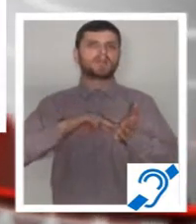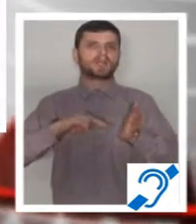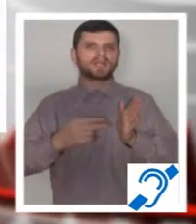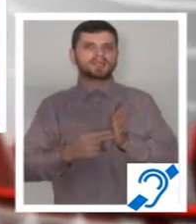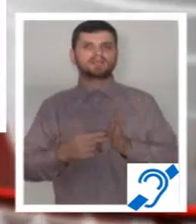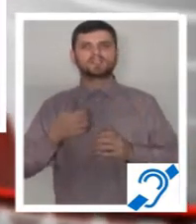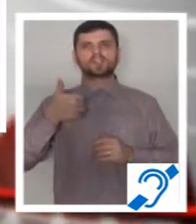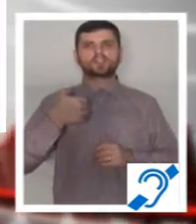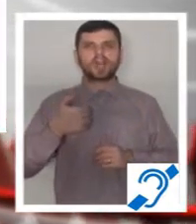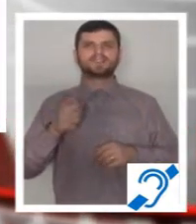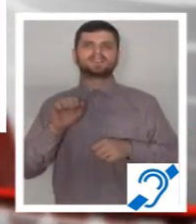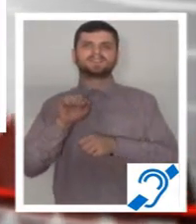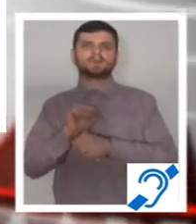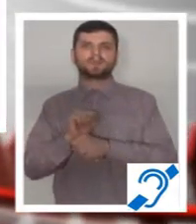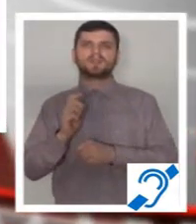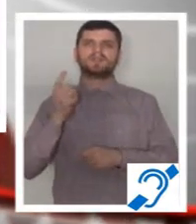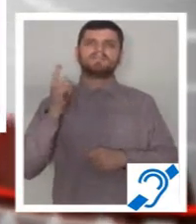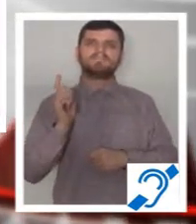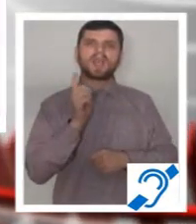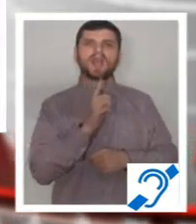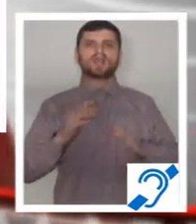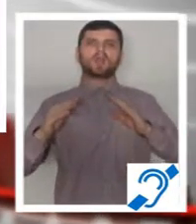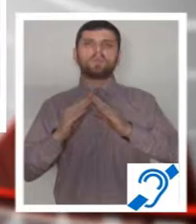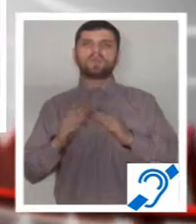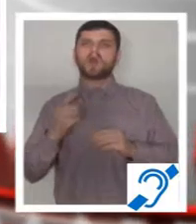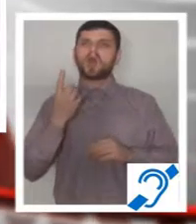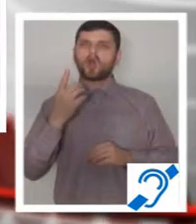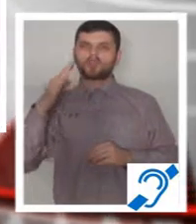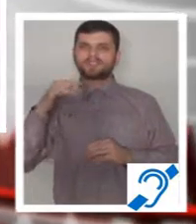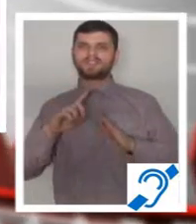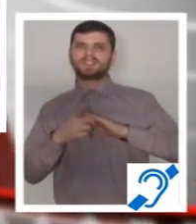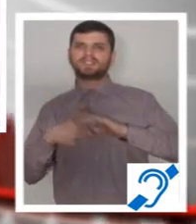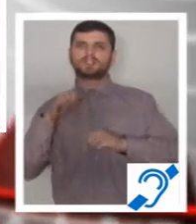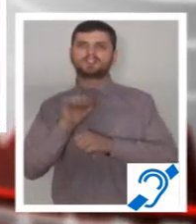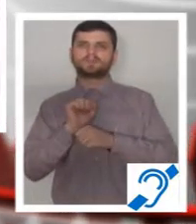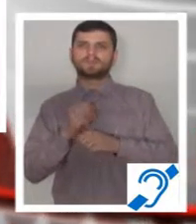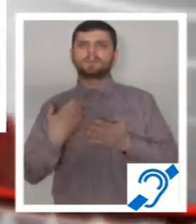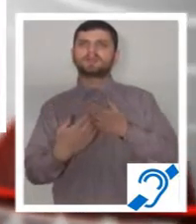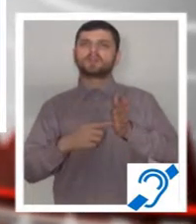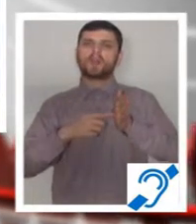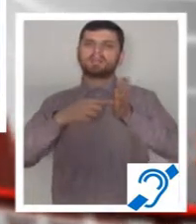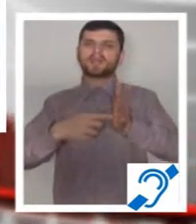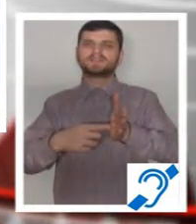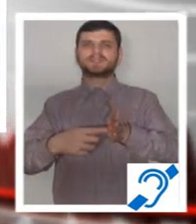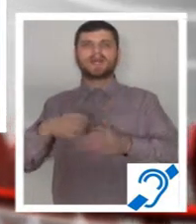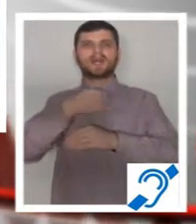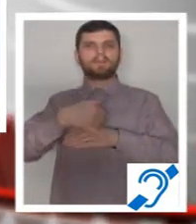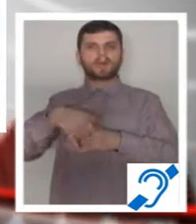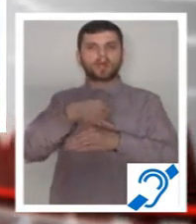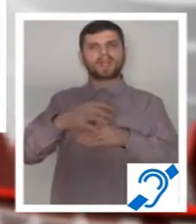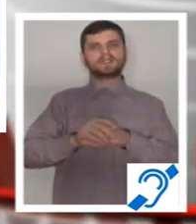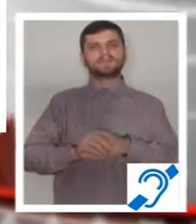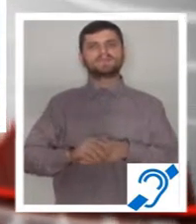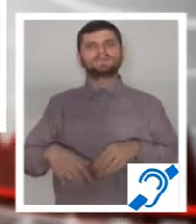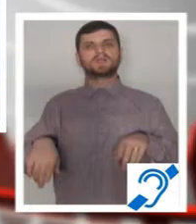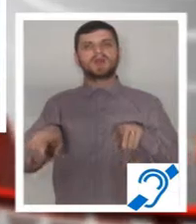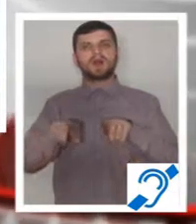durata șase săptămâni, în fiecare comună, având la dispoziție o zi dintr-o săptămână pentru prezentare și au avut rolul de a promova specificul